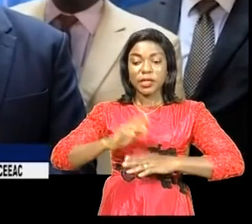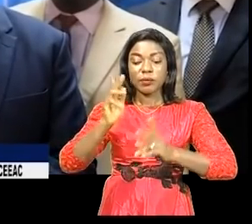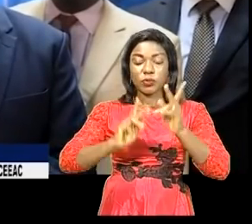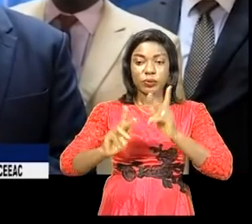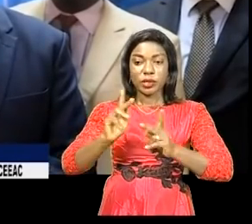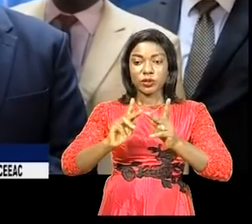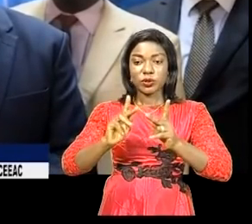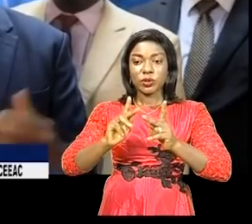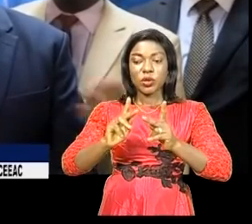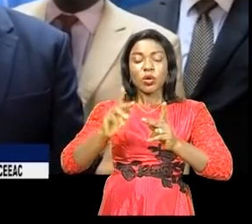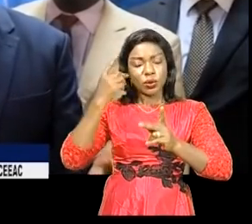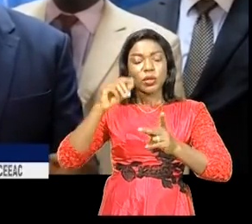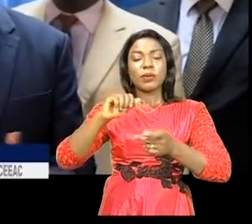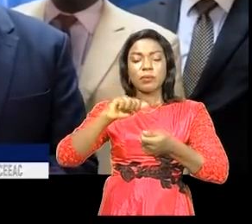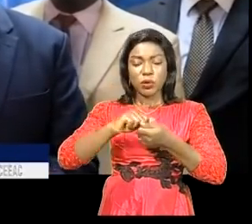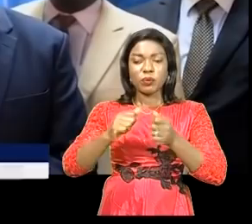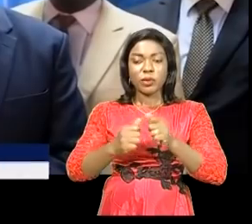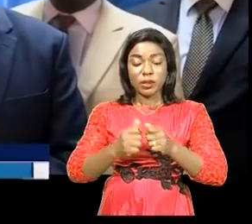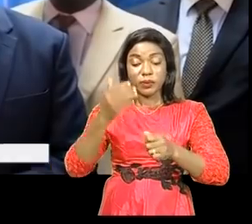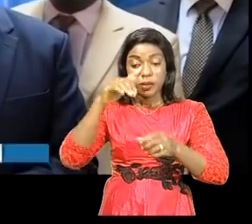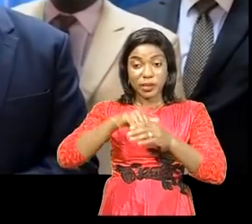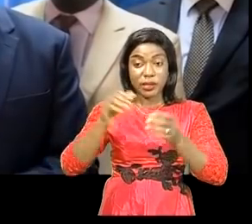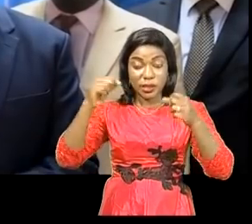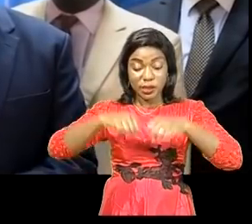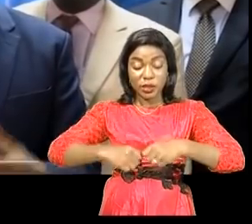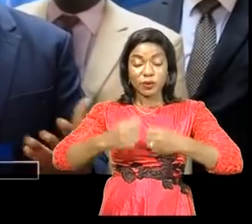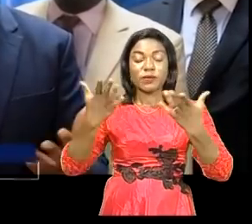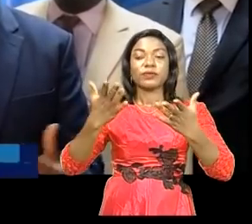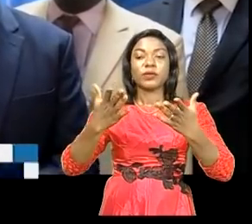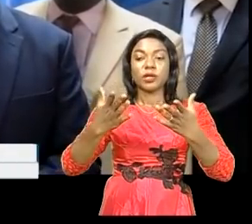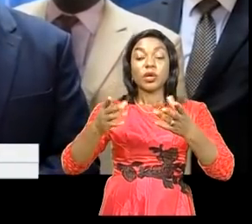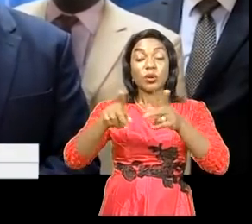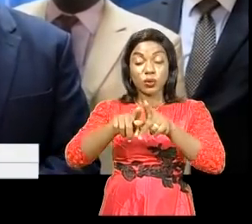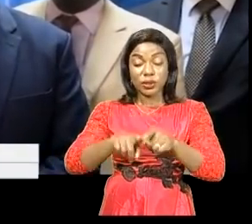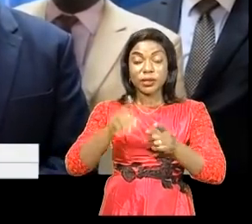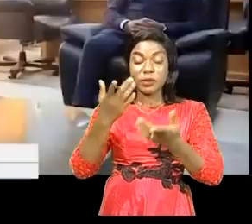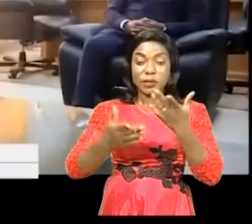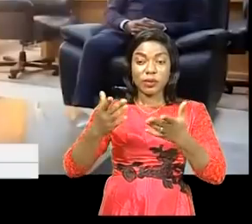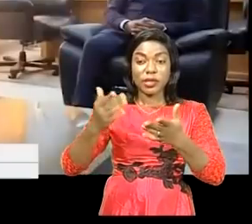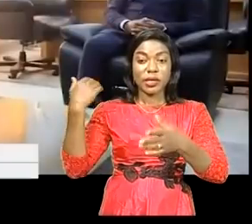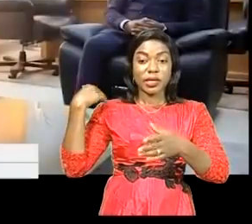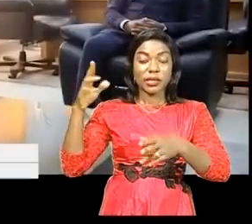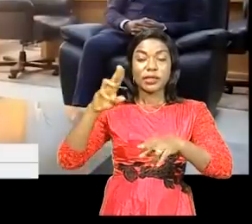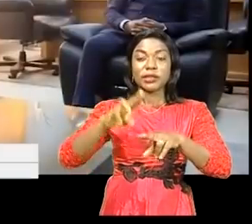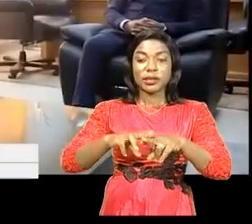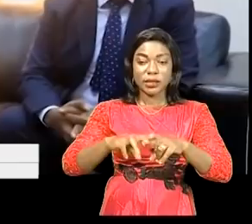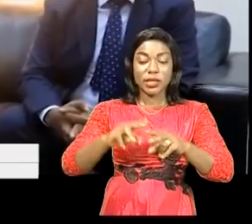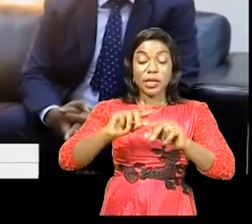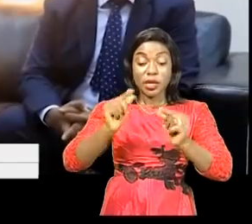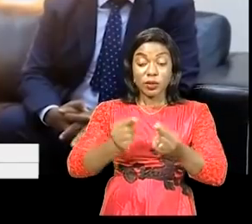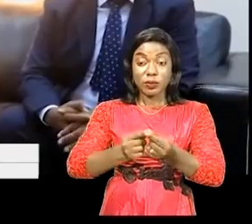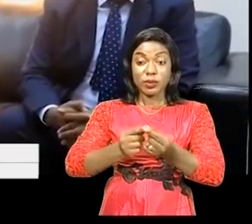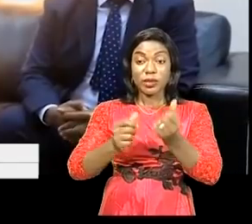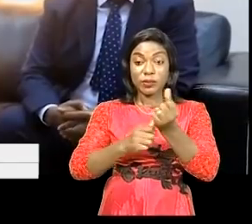qui ont été touchées, aussi bien sur les questions du volcan que par rapport à l'état de siège. La présence de cette délégation à